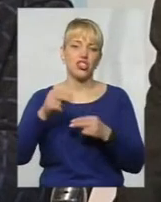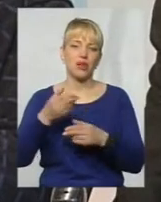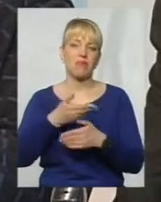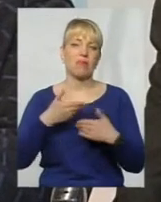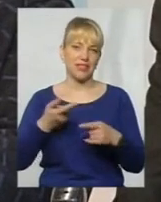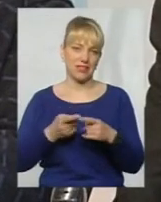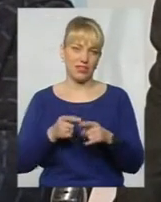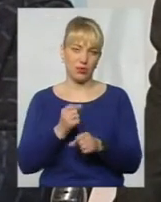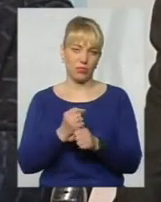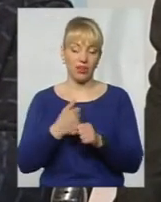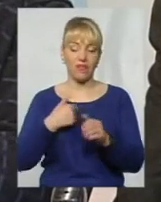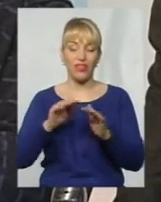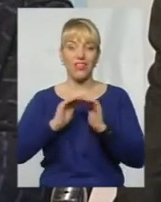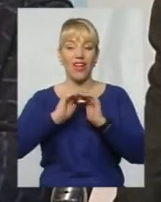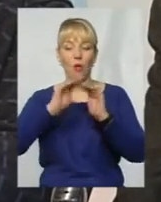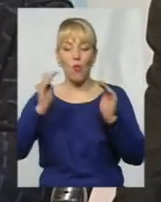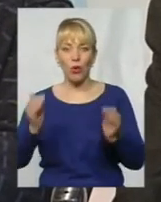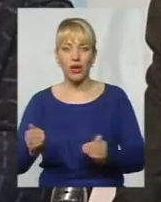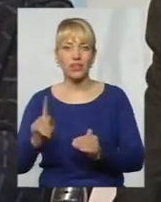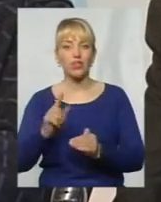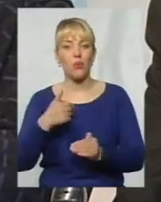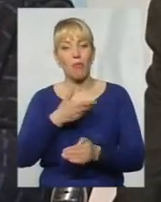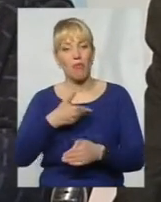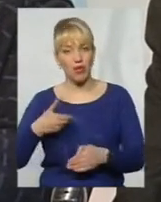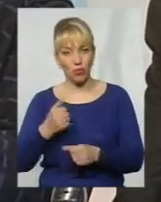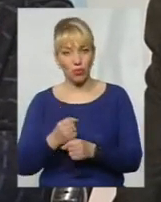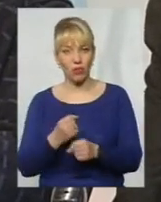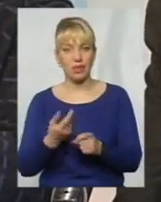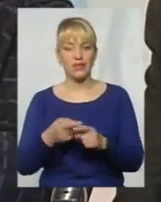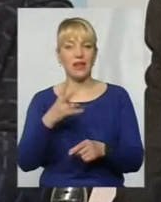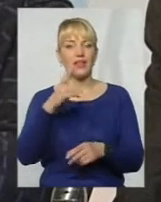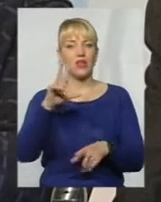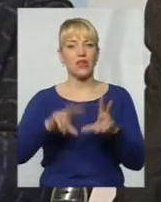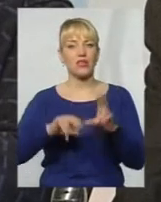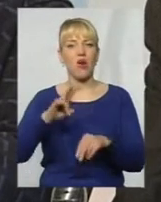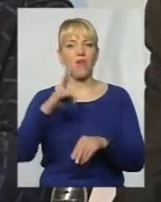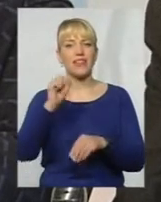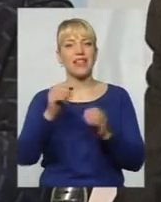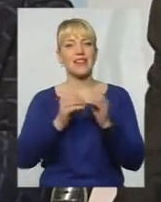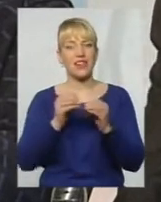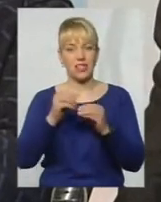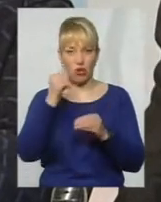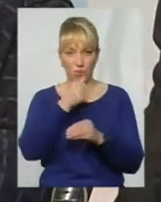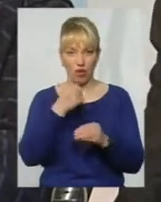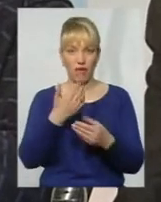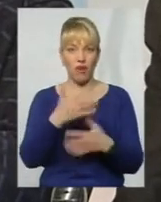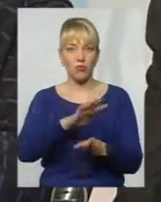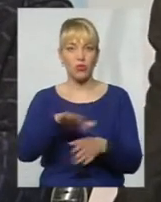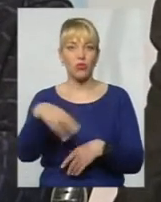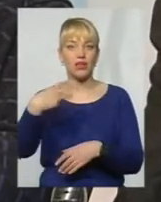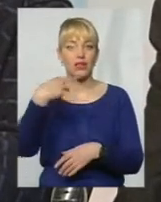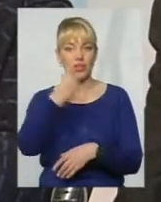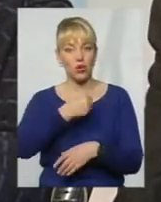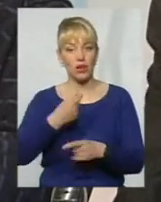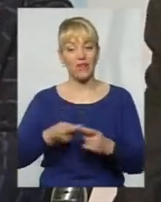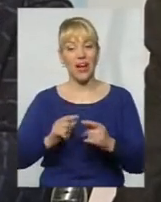вон наше, те укриття, котре ми робили, церкофаг, він був розрахований максимум на 10 років, а простою, ми знаємо, 30 років. Цей же об'єкт був